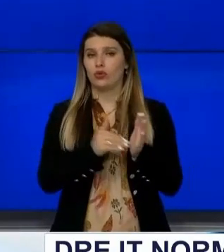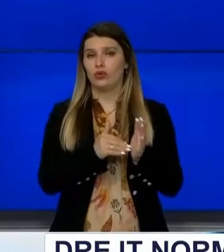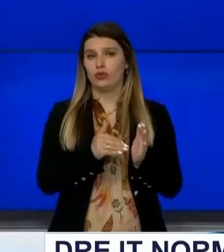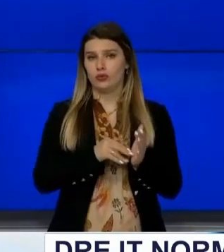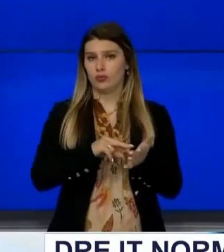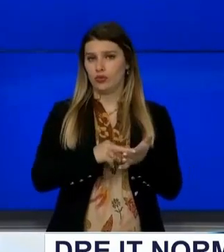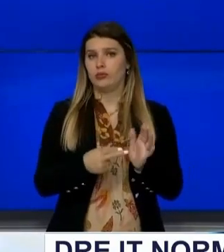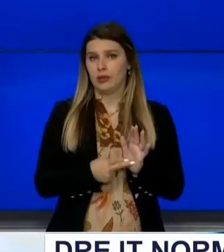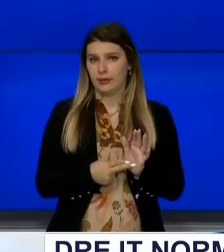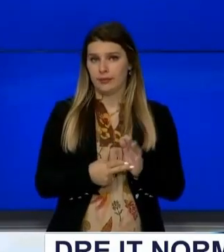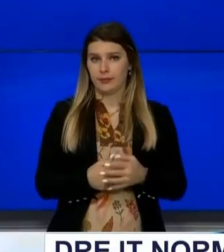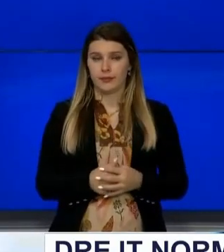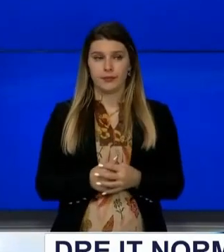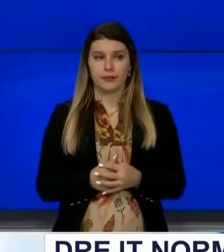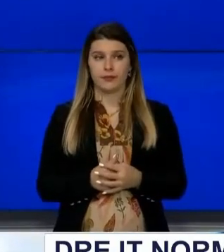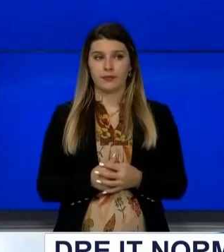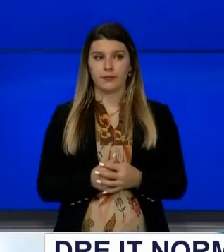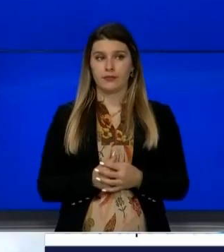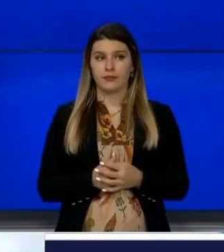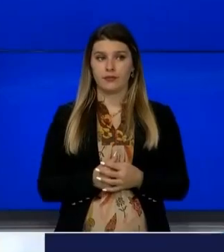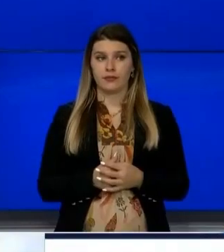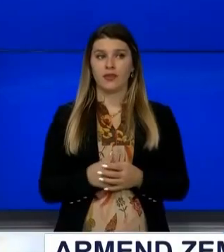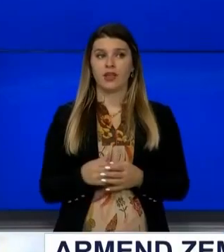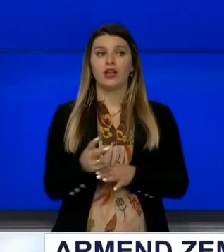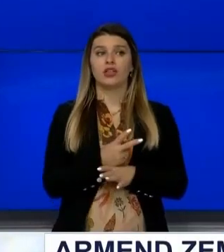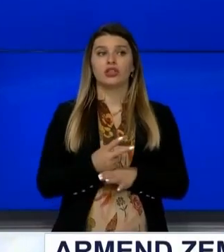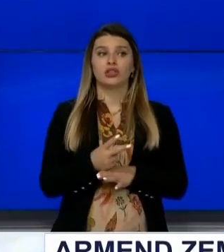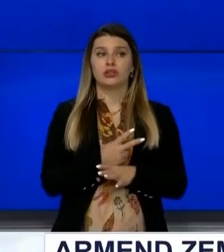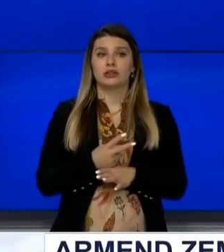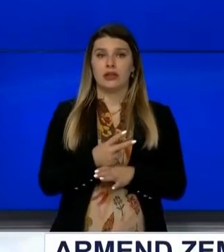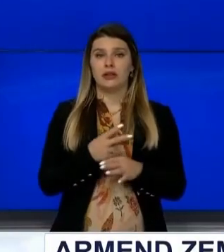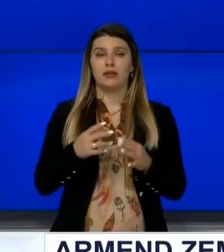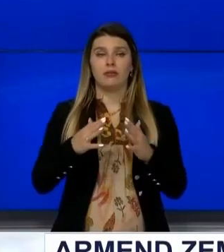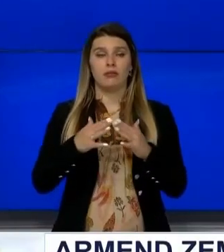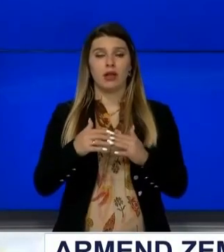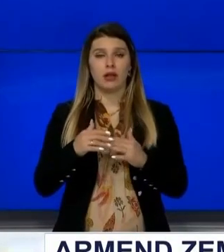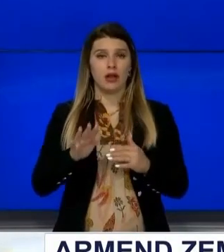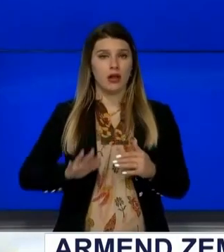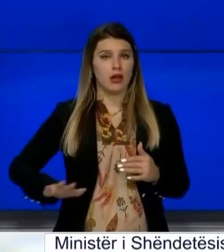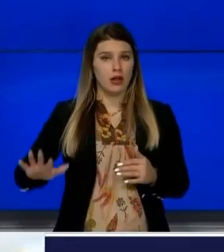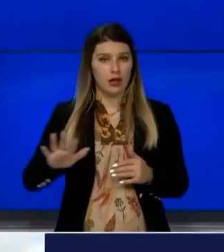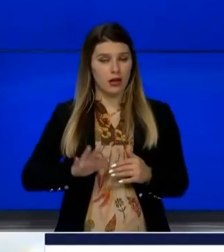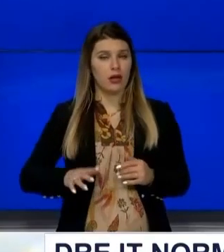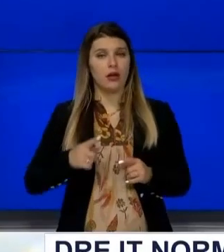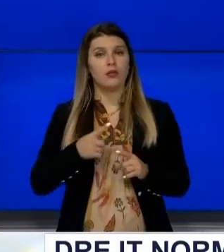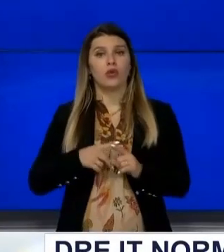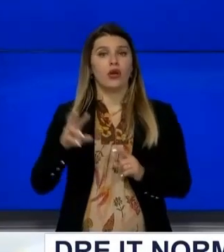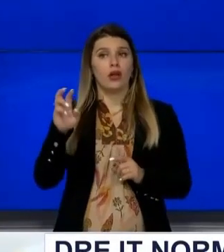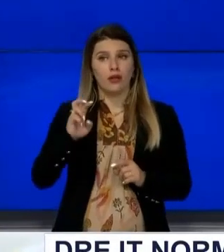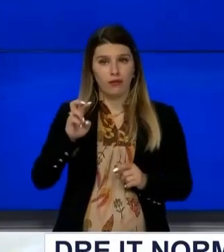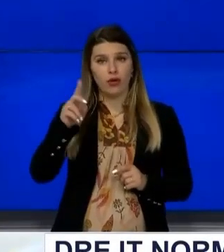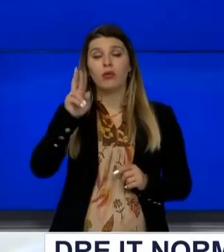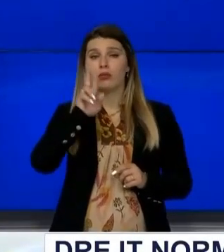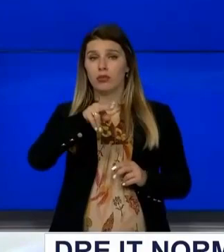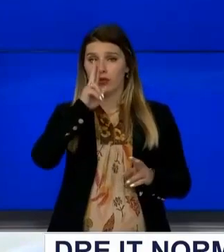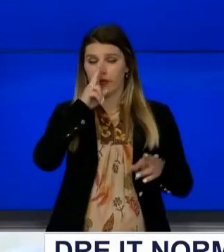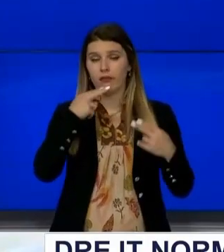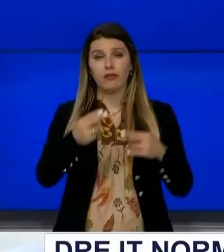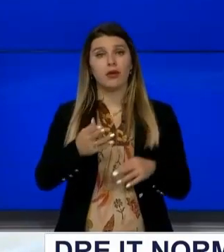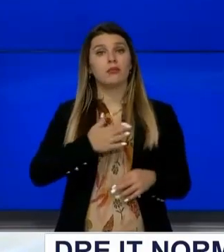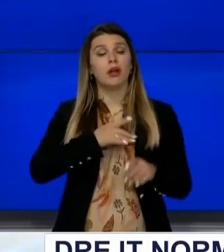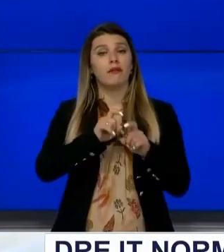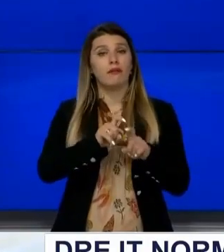prezent Vendet e rajonit dhe vendet e vërpjane janë duke oksuzuar rikthimit të malë të infekcionit